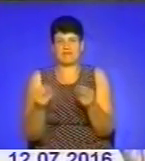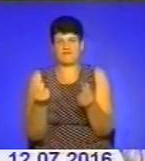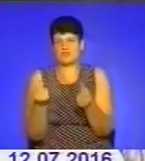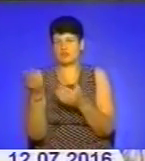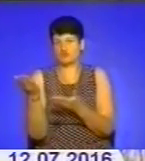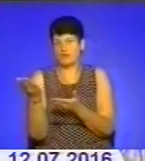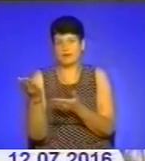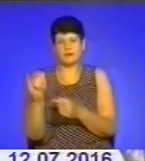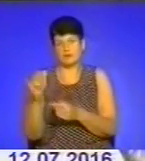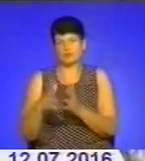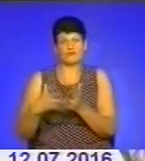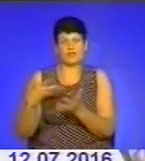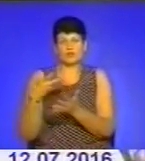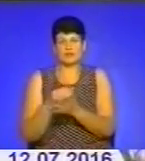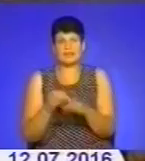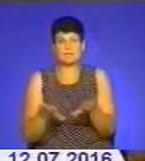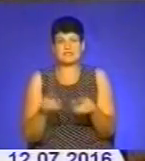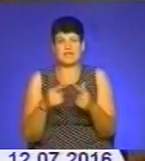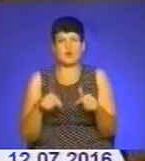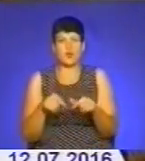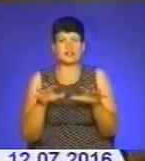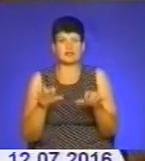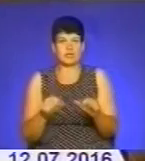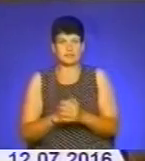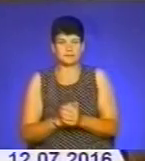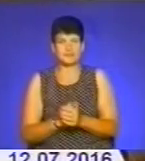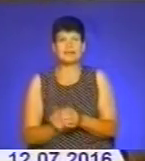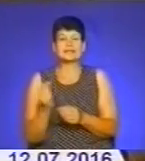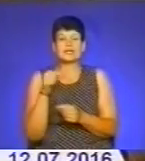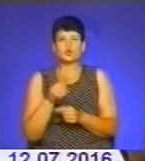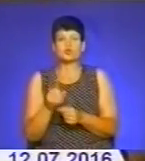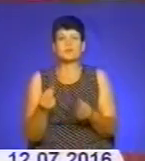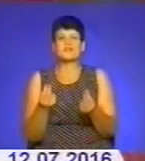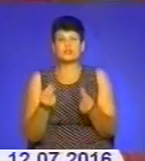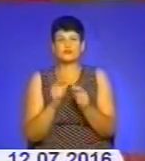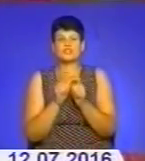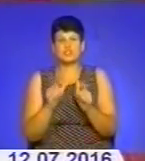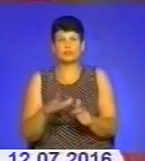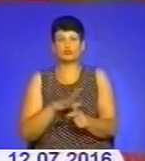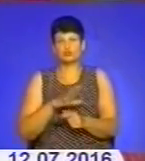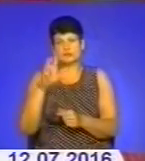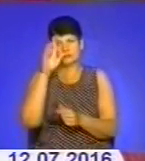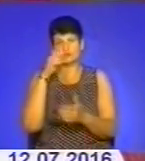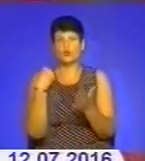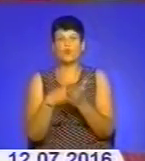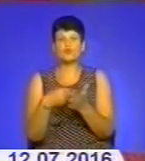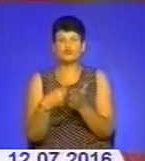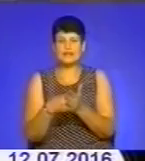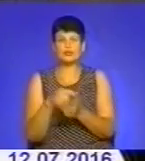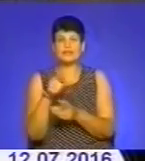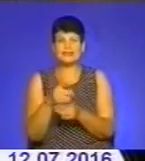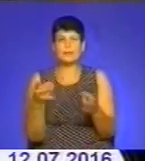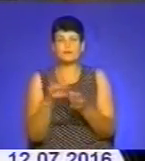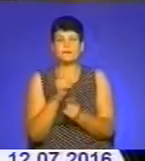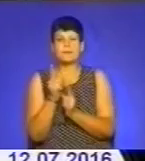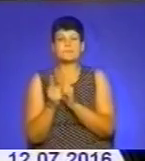їх фінансують місцеві органи влади. Для того, аби фінансування шкіл відбувалося з державного бюджету, їх потрібно